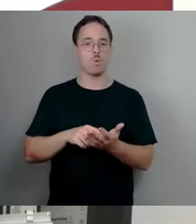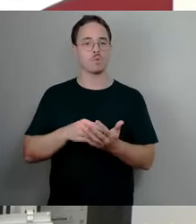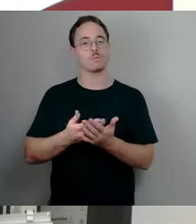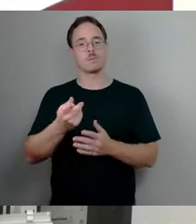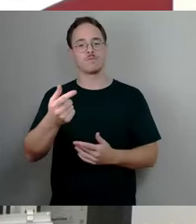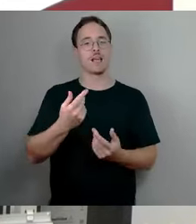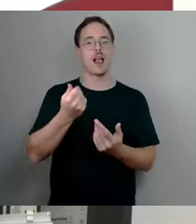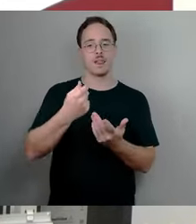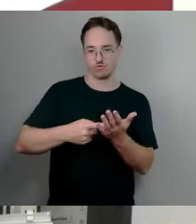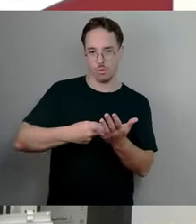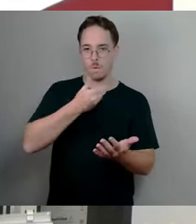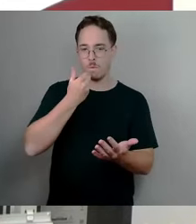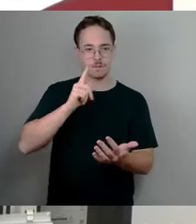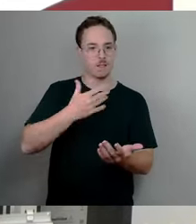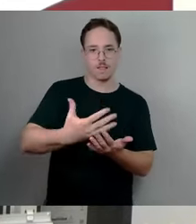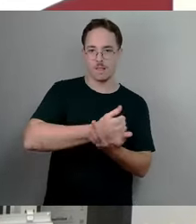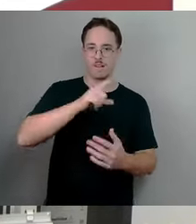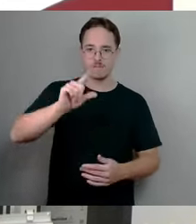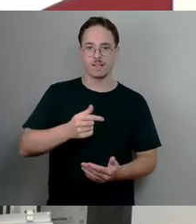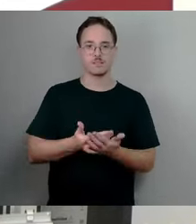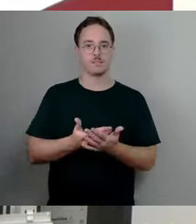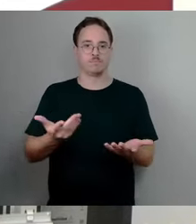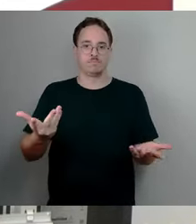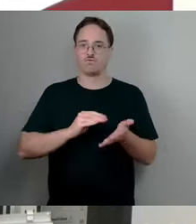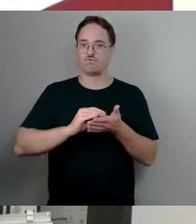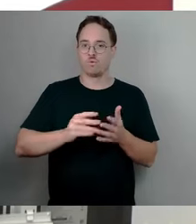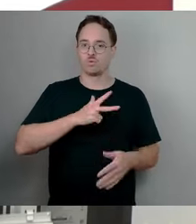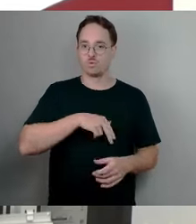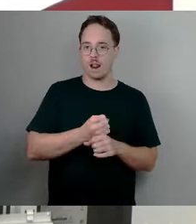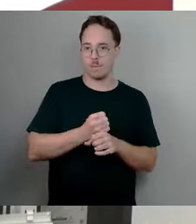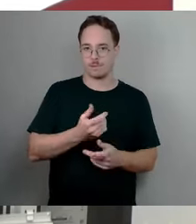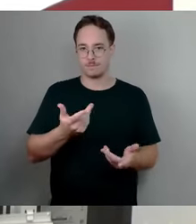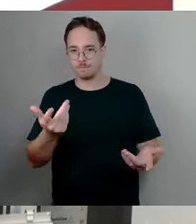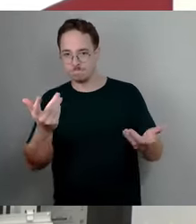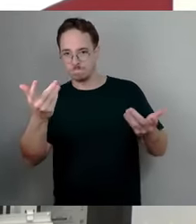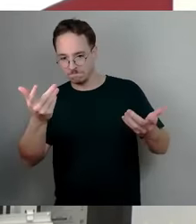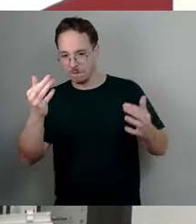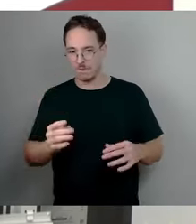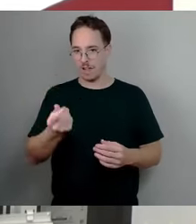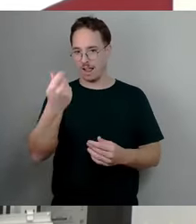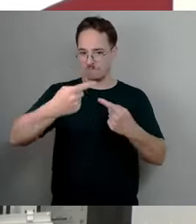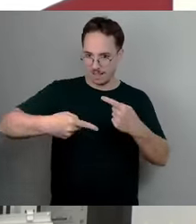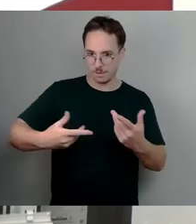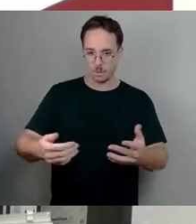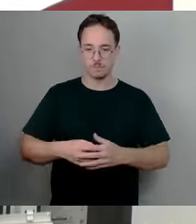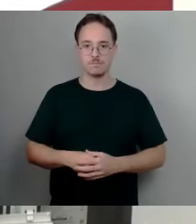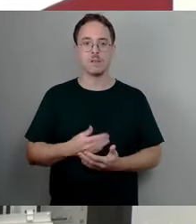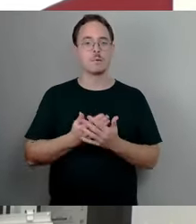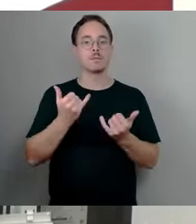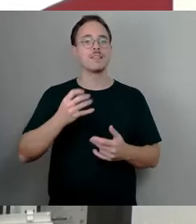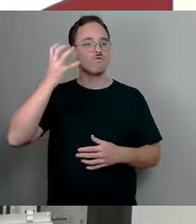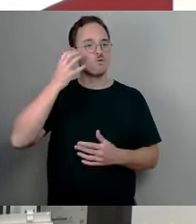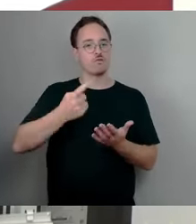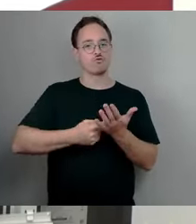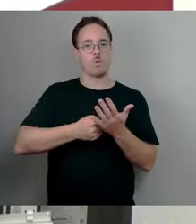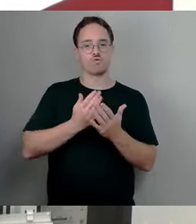Schulsozialarbeit könnten wir uns leisten, wenn wir die Grundsteuer jetzt schon erhöhen würden? Wie viel? Und ist es nicht ein politisches Versprechen gewesen, ein